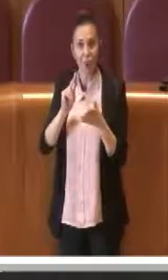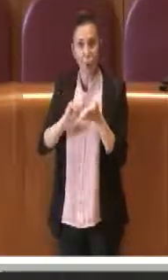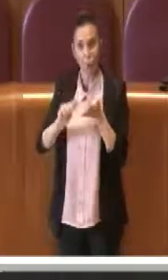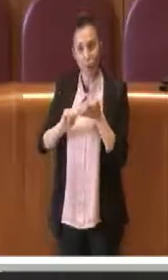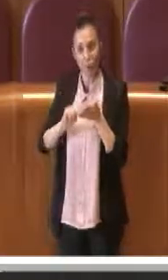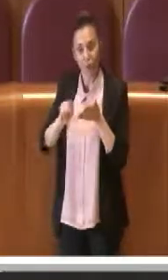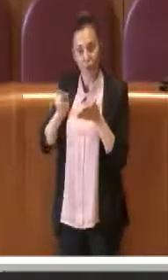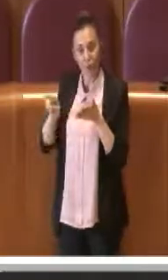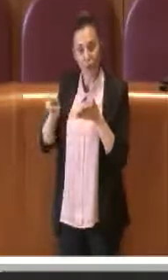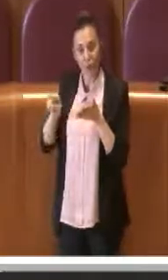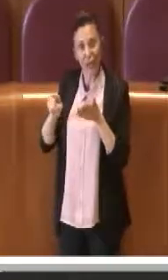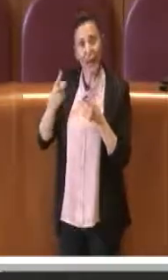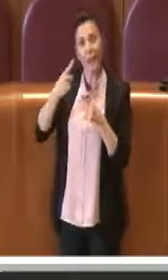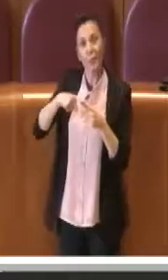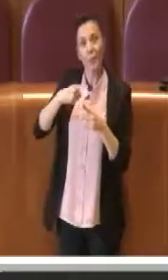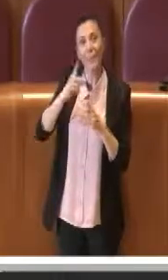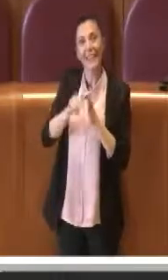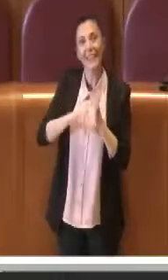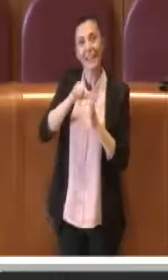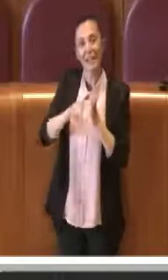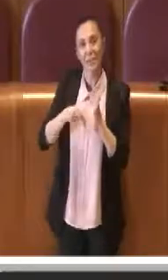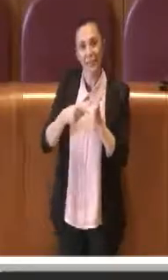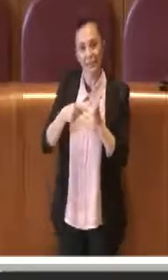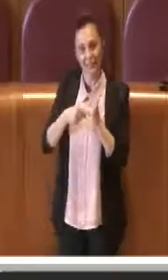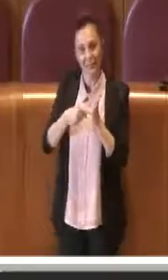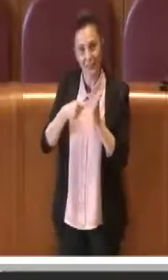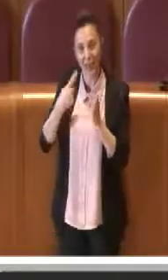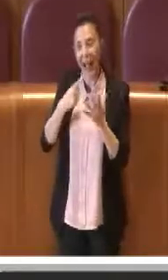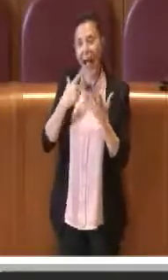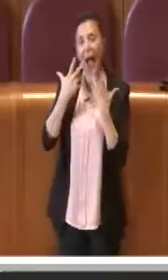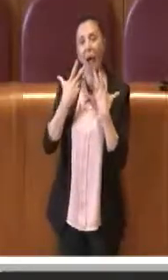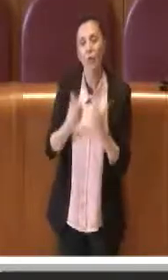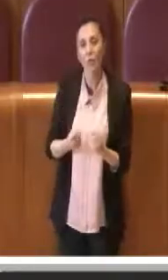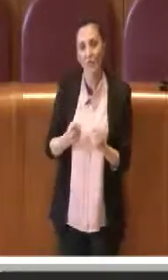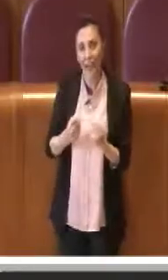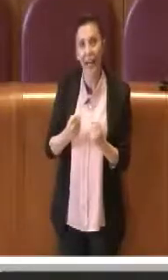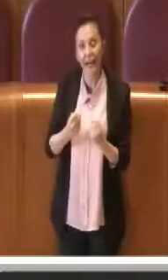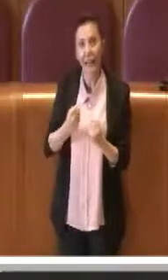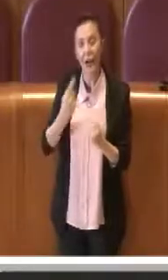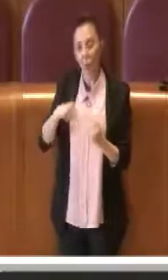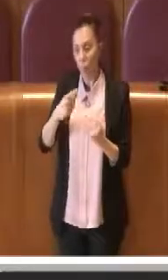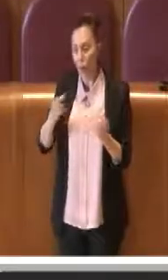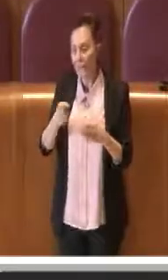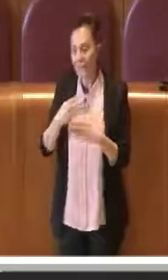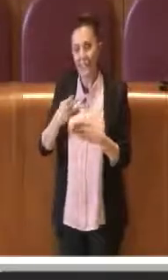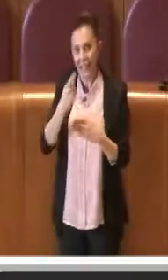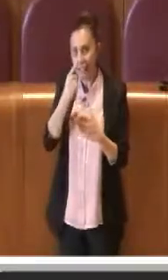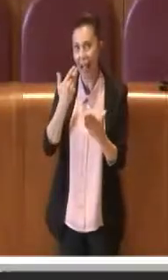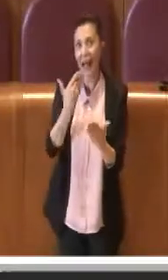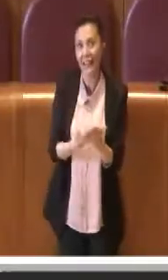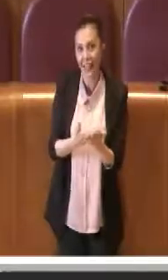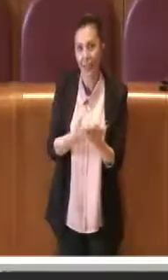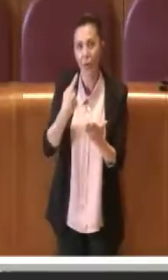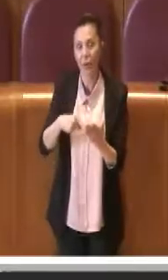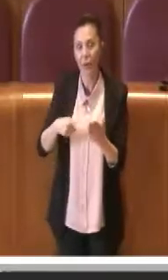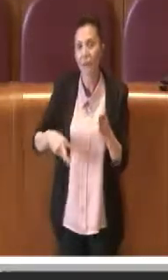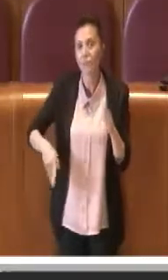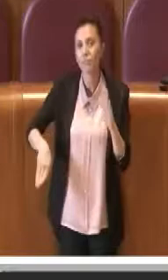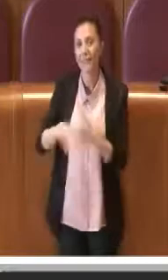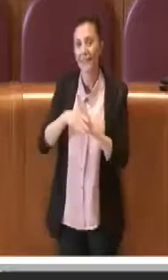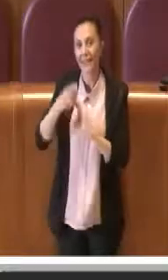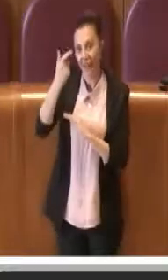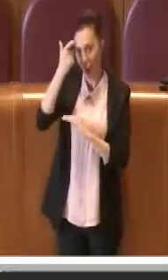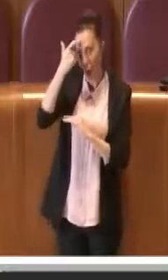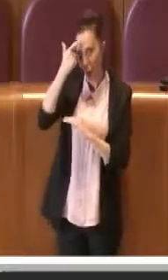deliberato quindi apporre in essere ogni iniziativa è possibile adottare ogni atto idoneo al fine di attivarsi verso il governo